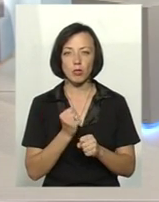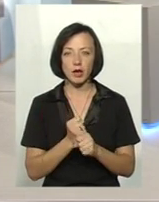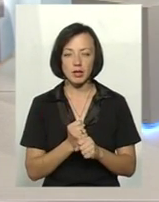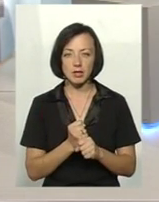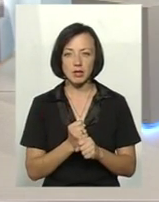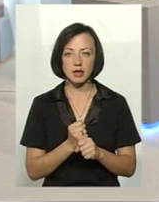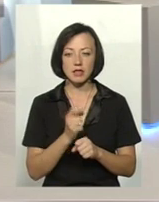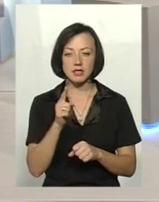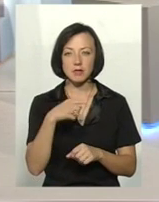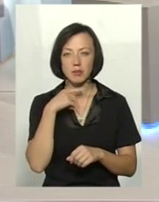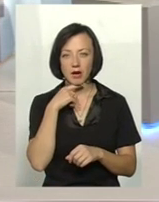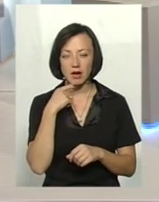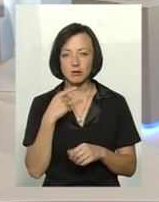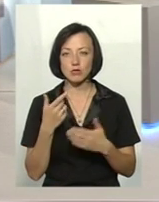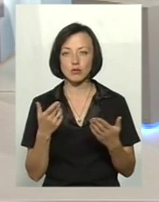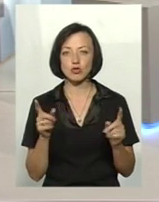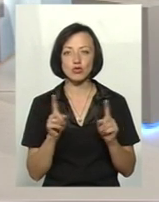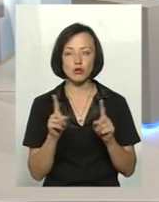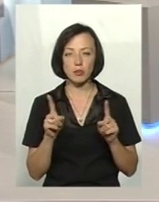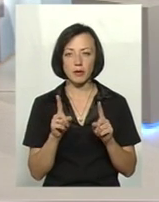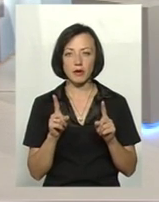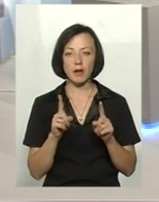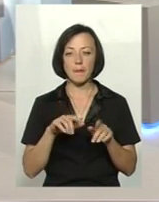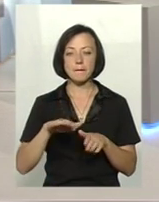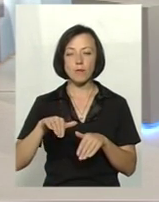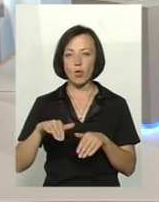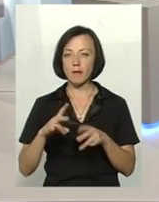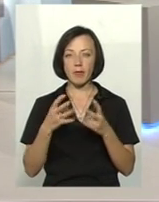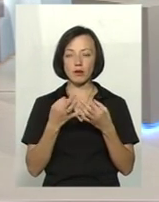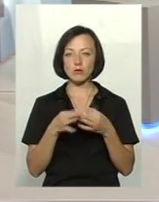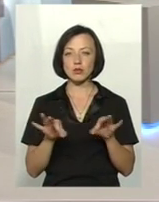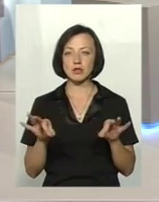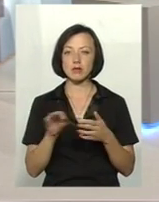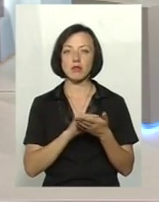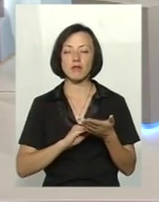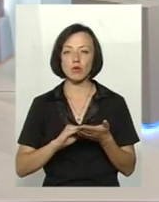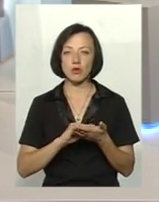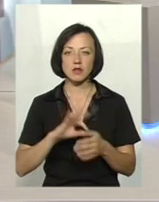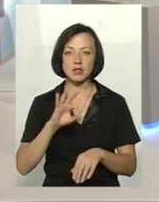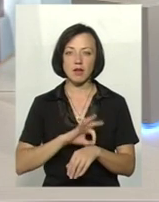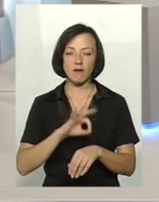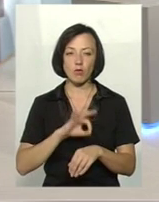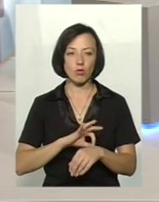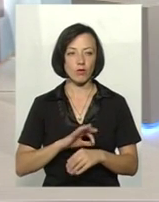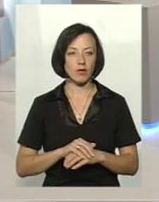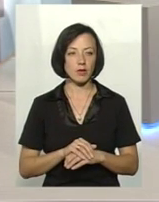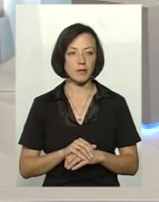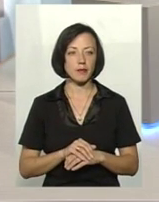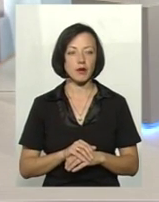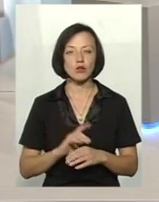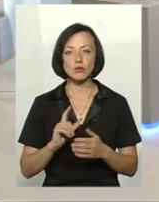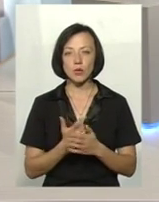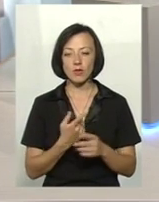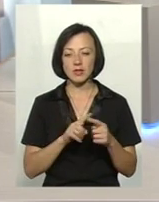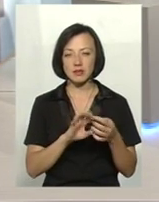з тією тушою, з тим м'ясом, аби потім не допустити повторного захворювання, щоб знову той